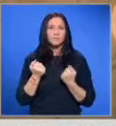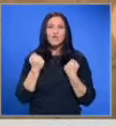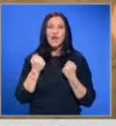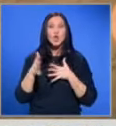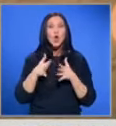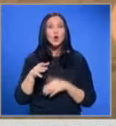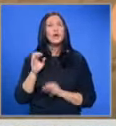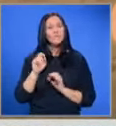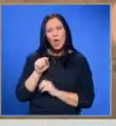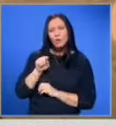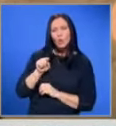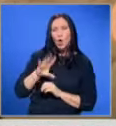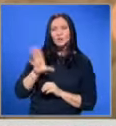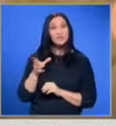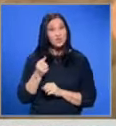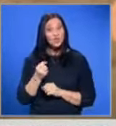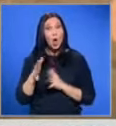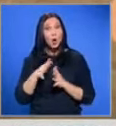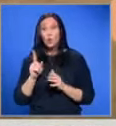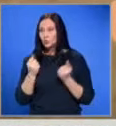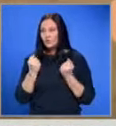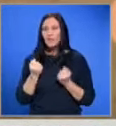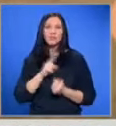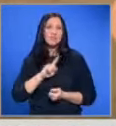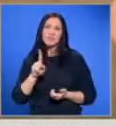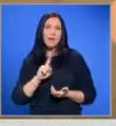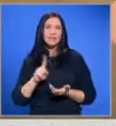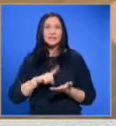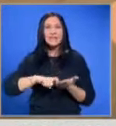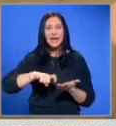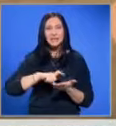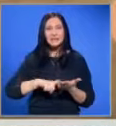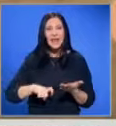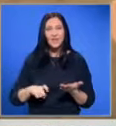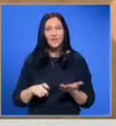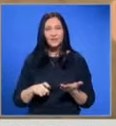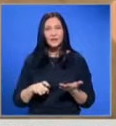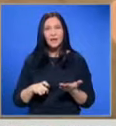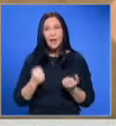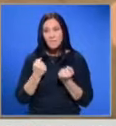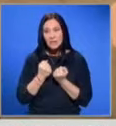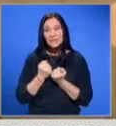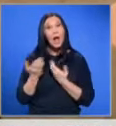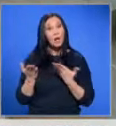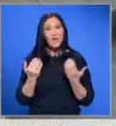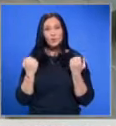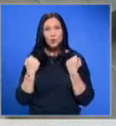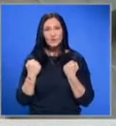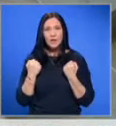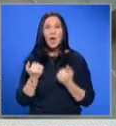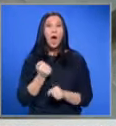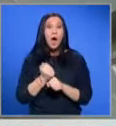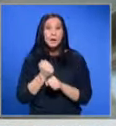И т.е. всички живущи са с не засегнати места, където живеят.